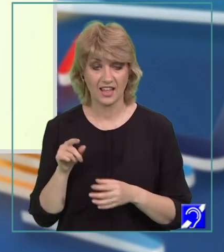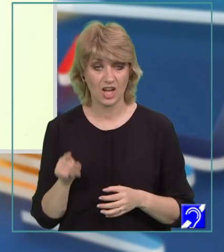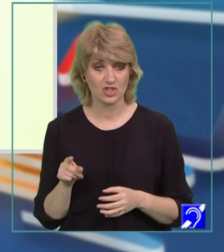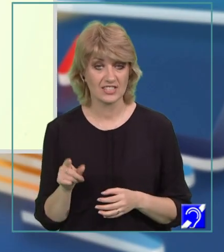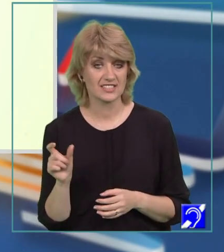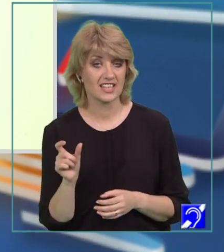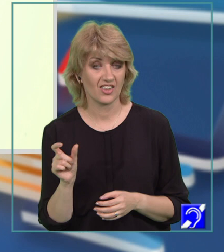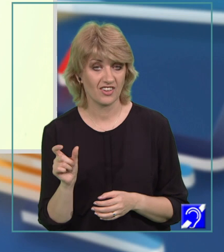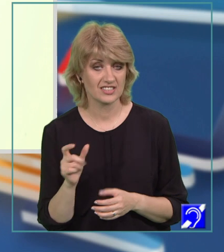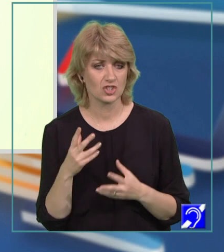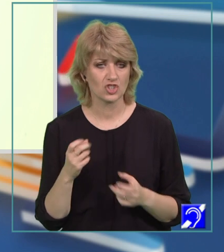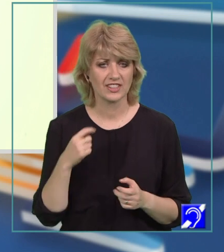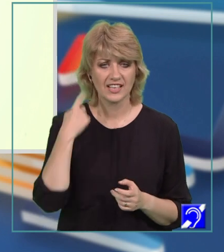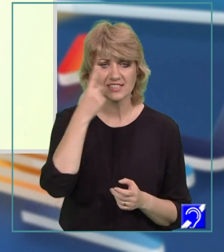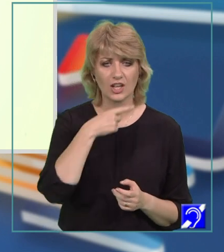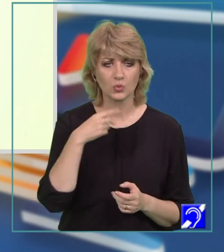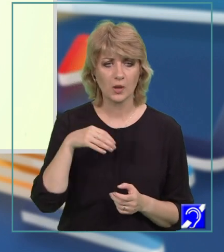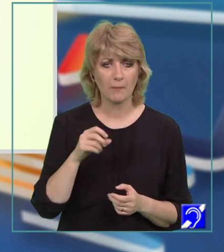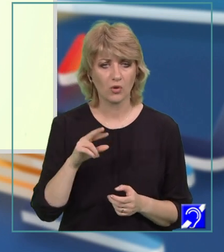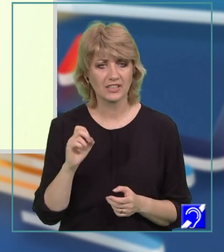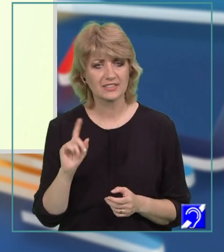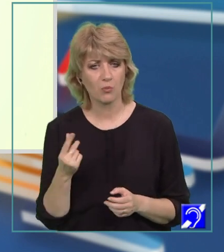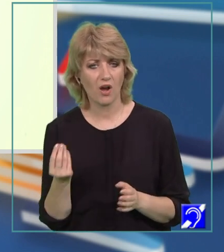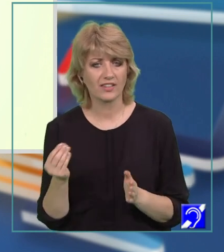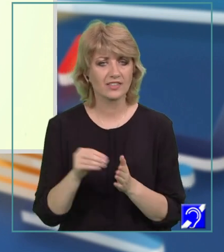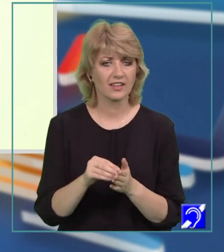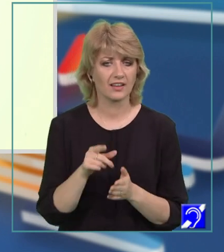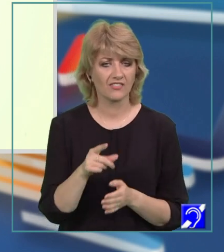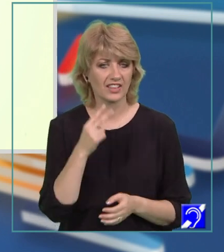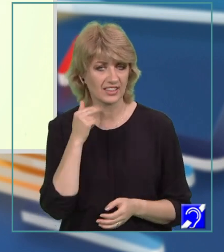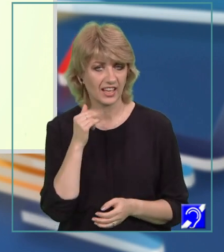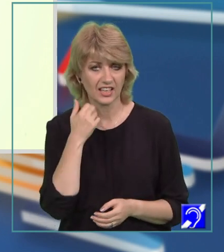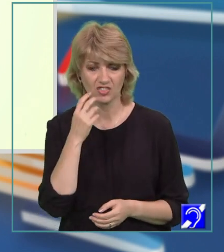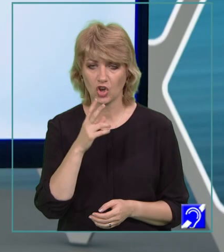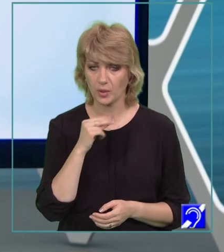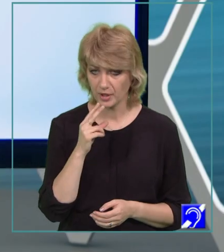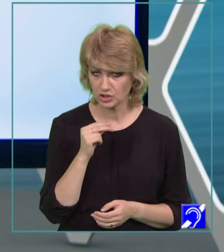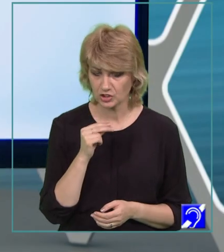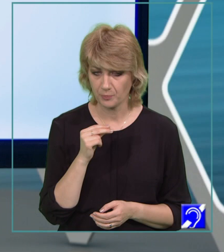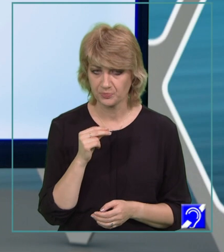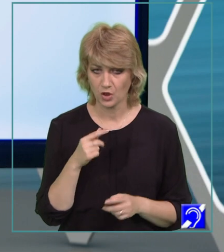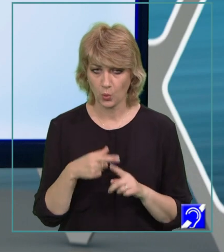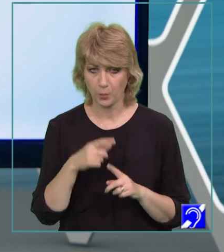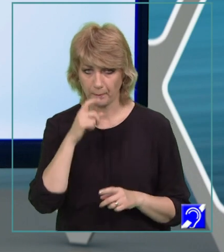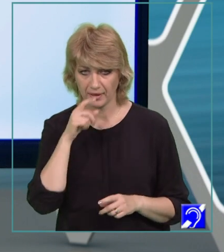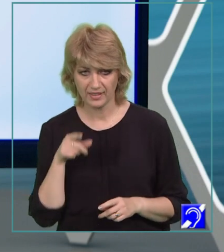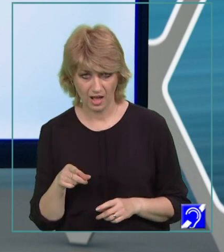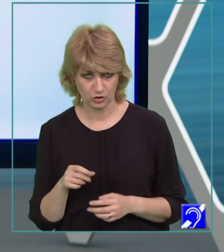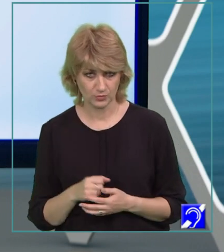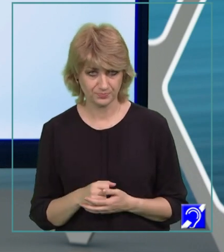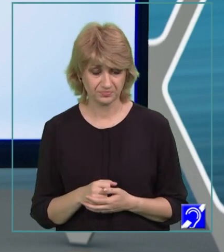secvență. Ce trăsătură morală îi se poate atribui Antoniei când vorbește cu băiatul.